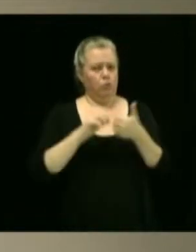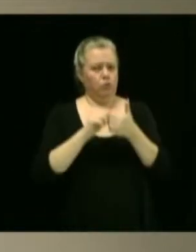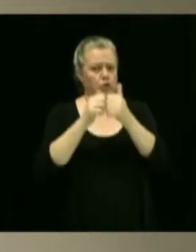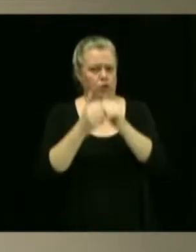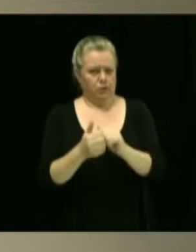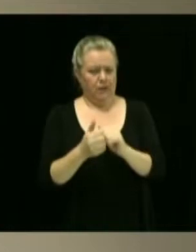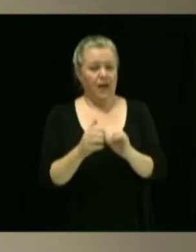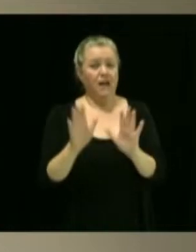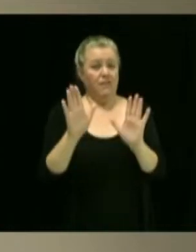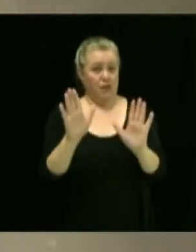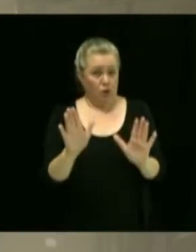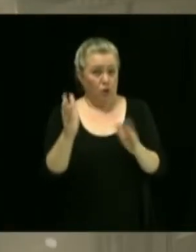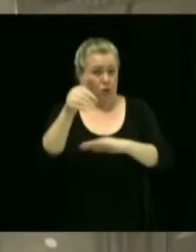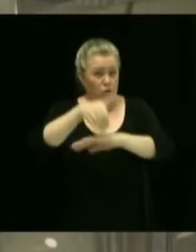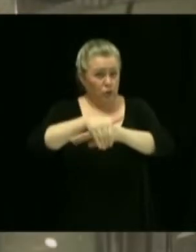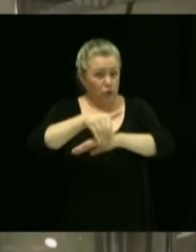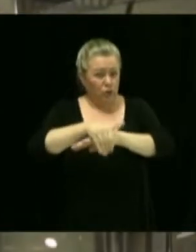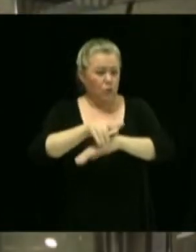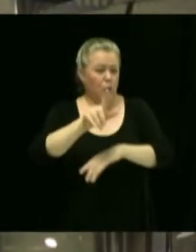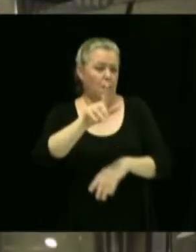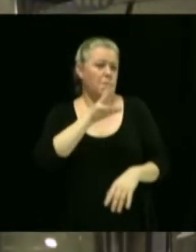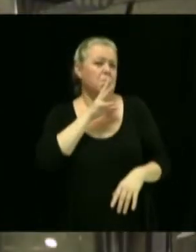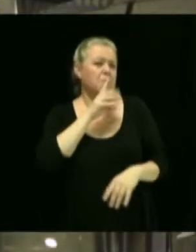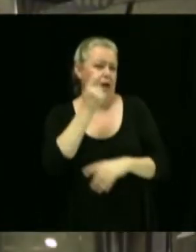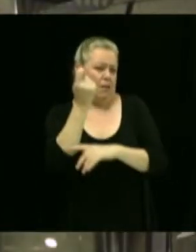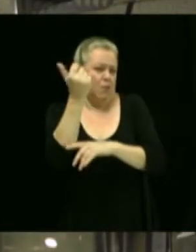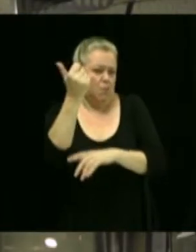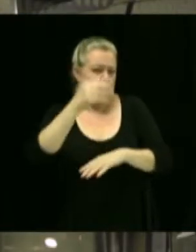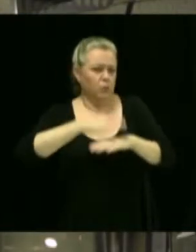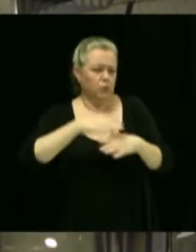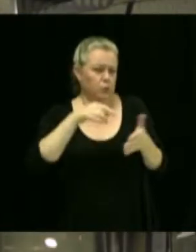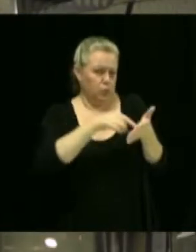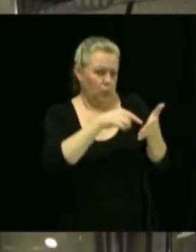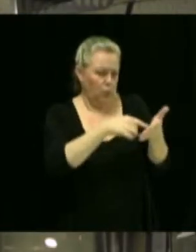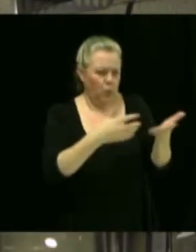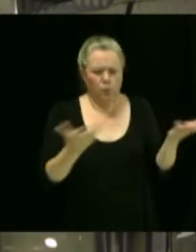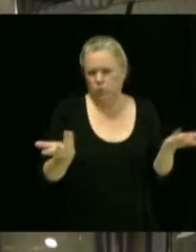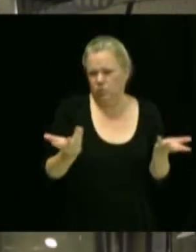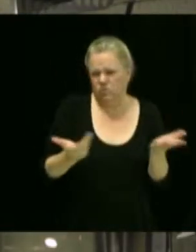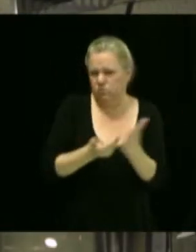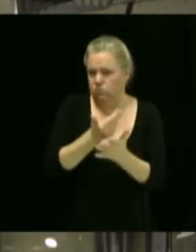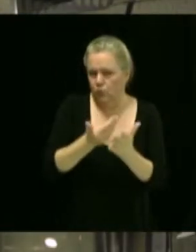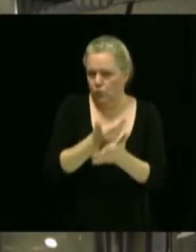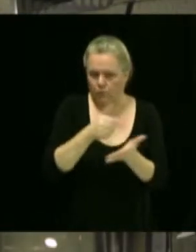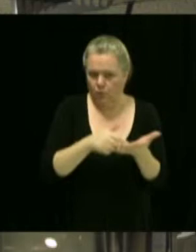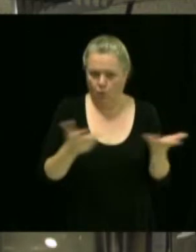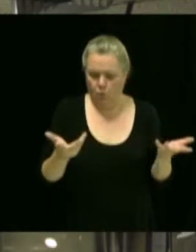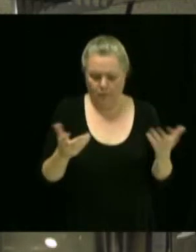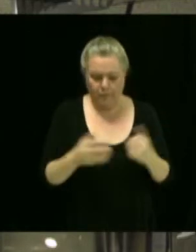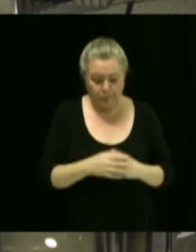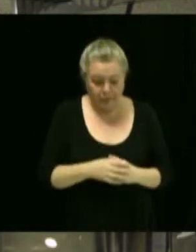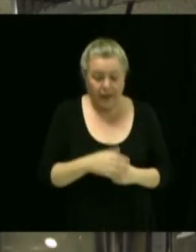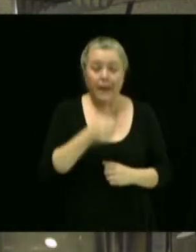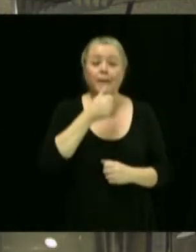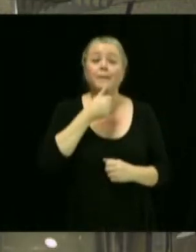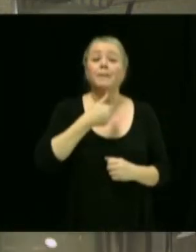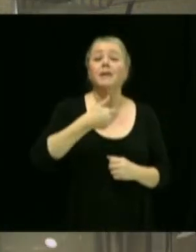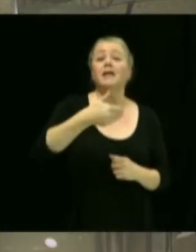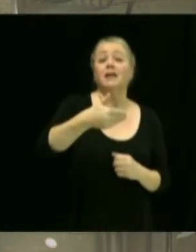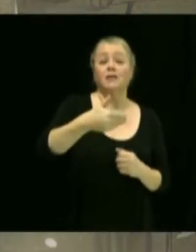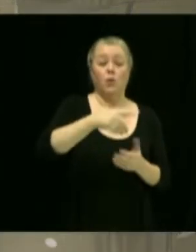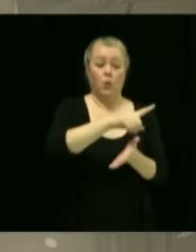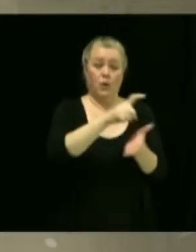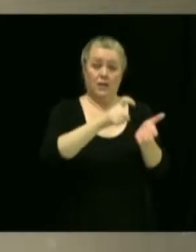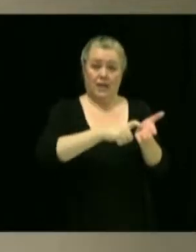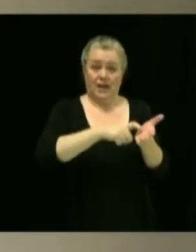désire prendre un instant ce soir pour vous faire part des initiatives qui sont mises en place. Vous allez recevoir prochainement un nouveau calendrier